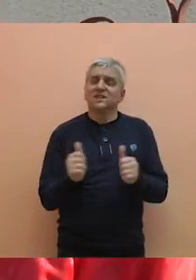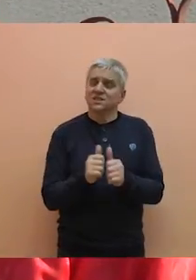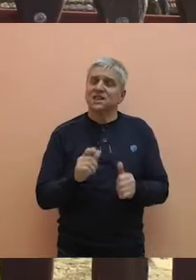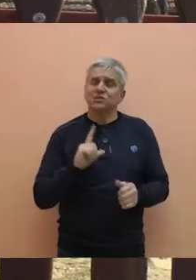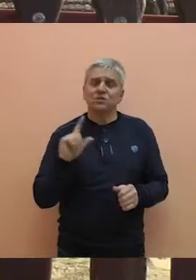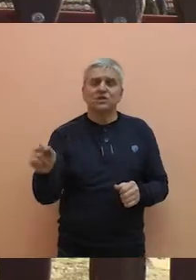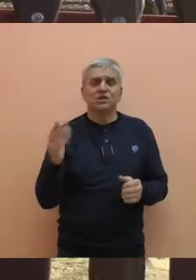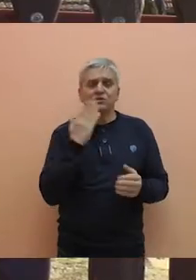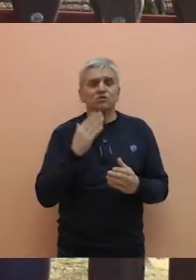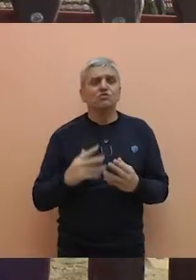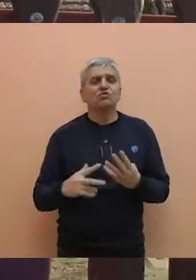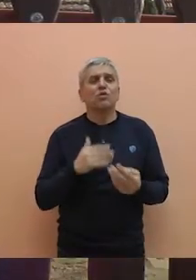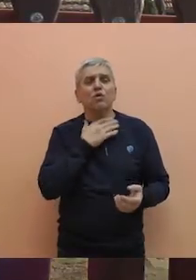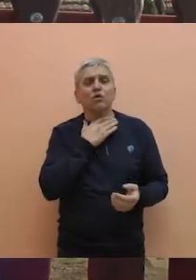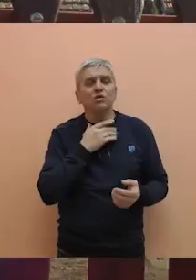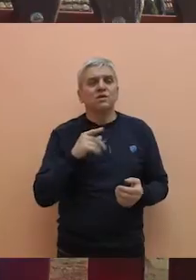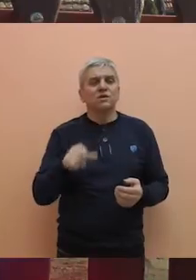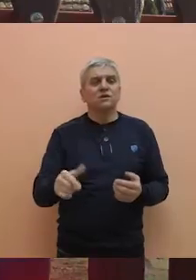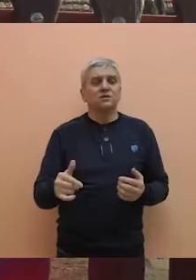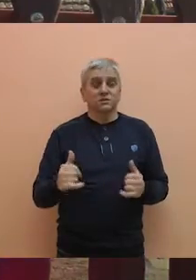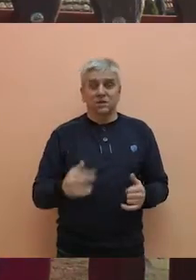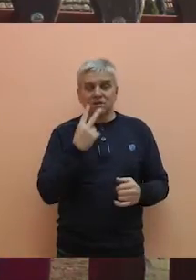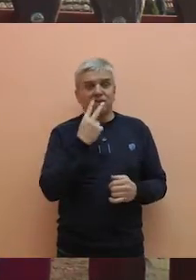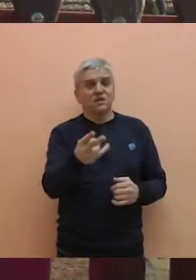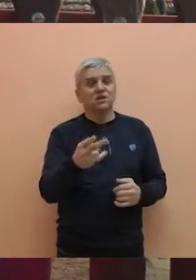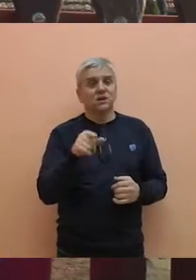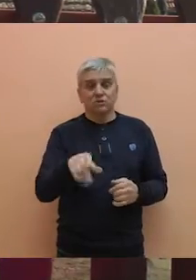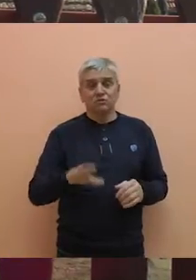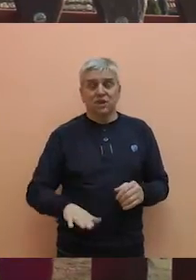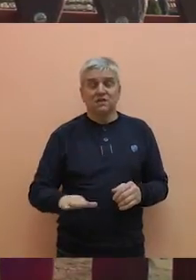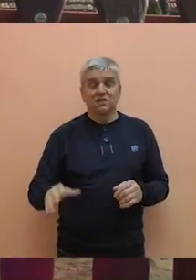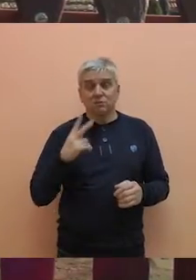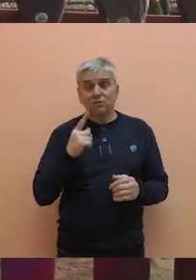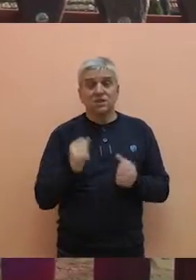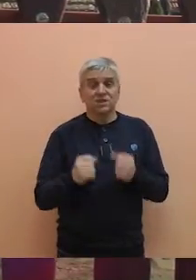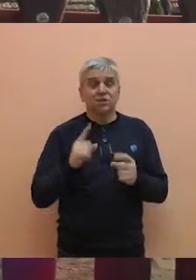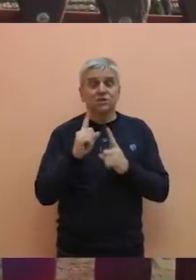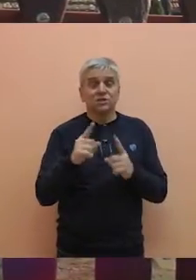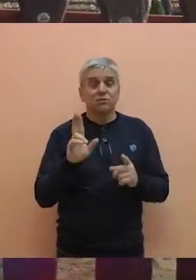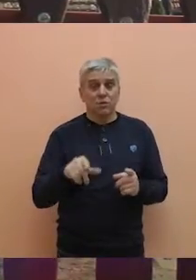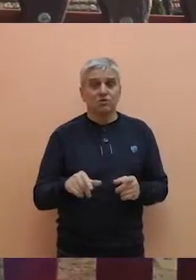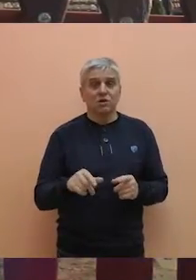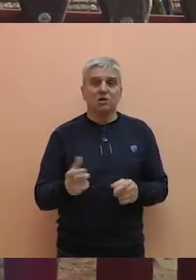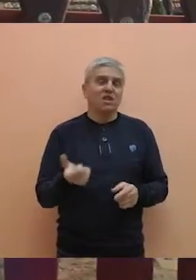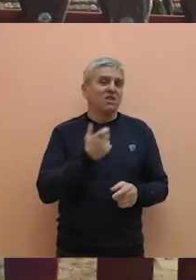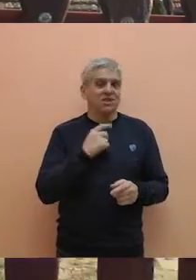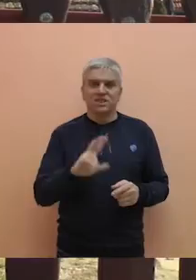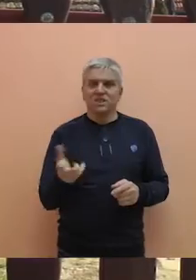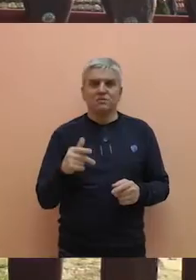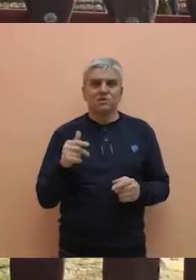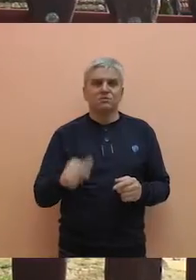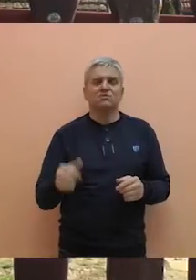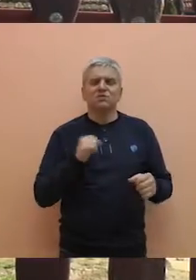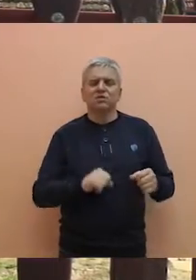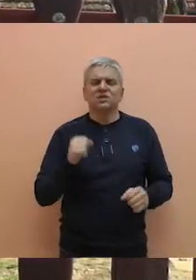i u školu. I sad vidite vi taj prolaz, da li tu mogla da se odvija saobraćaj? Nije, a mi smo to trpili. Jedna